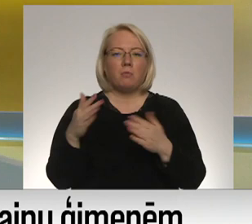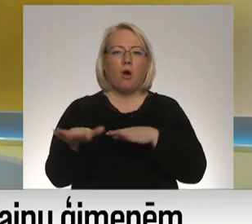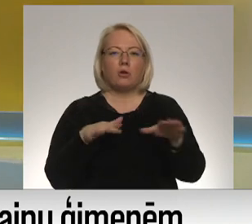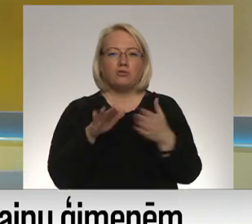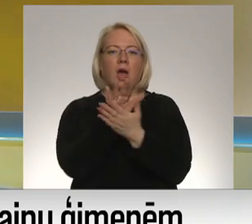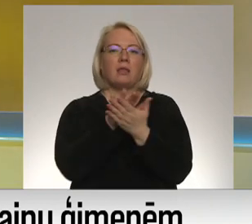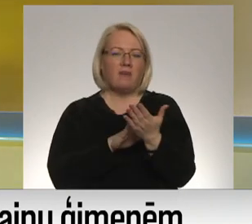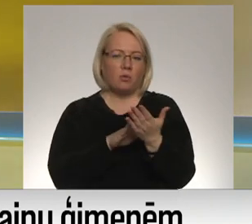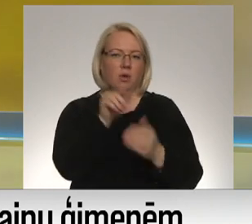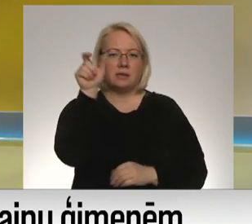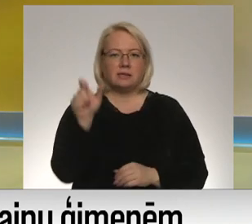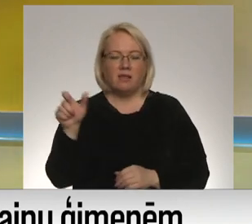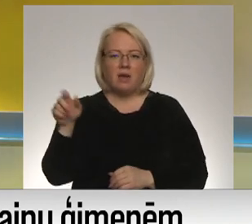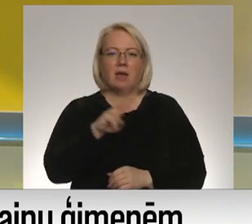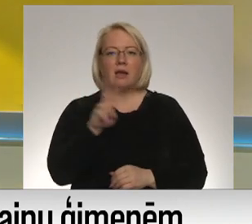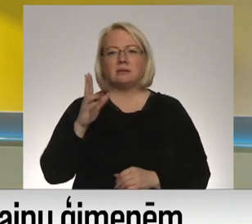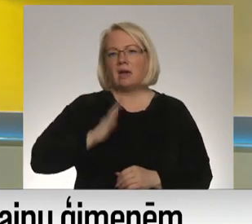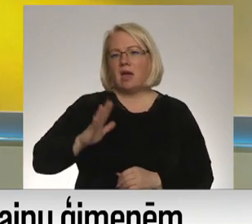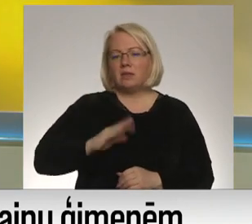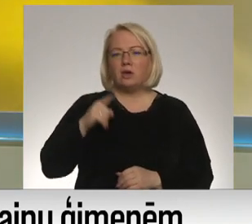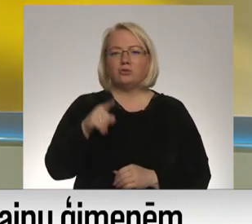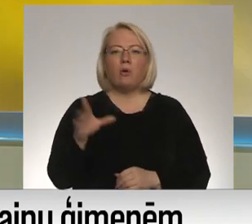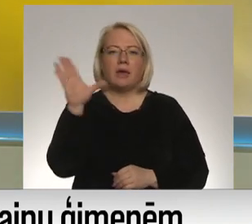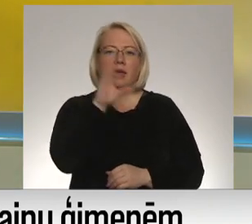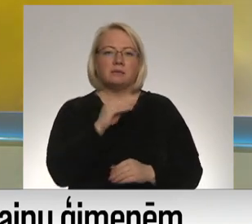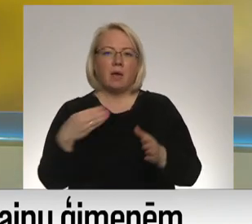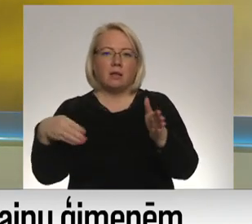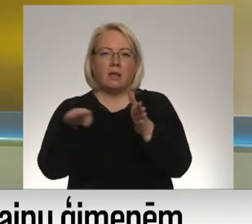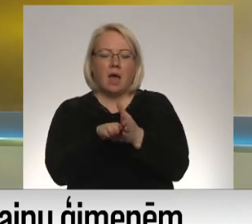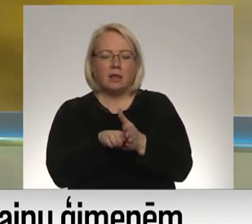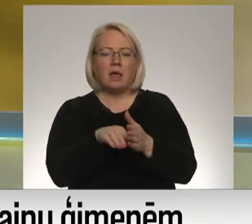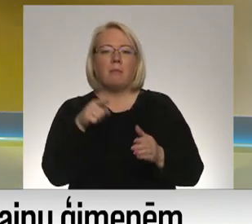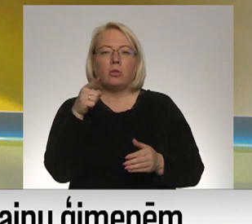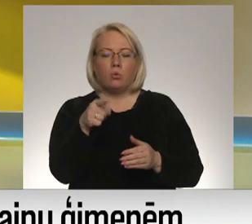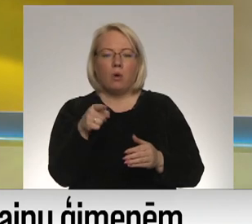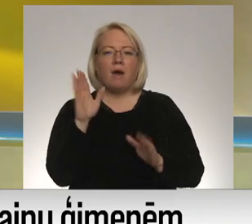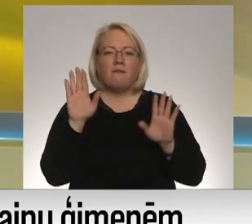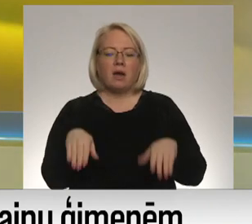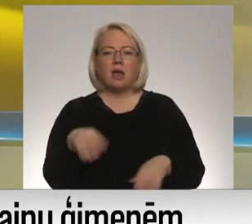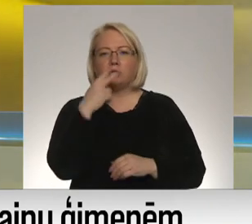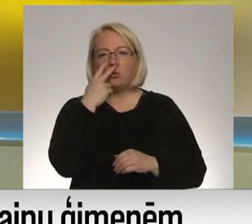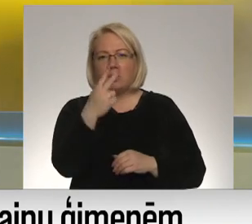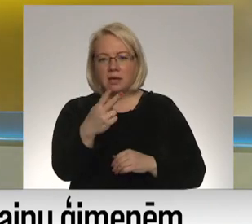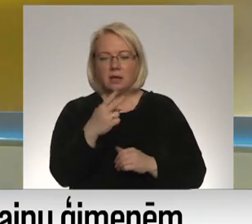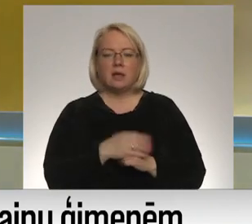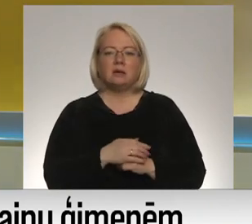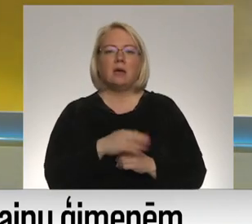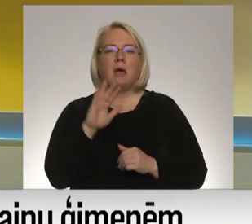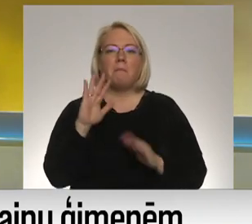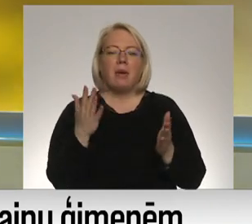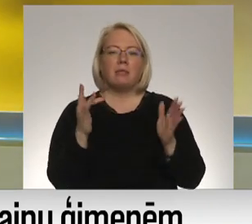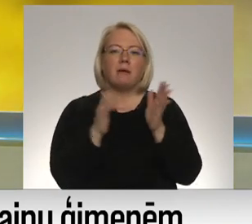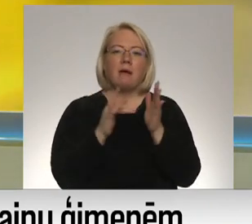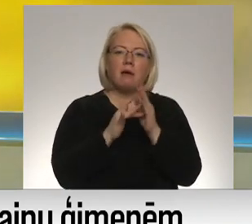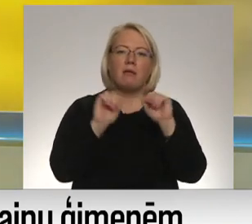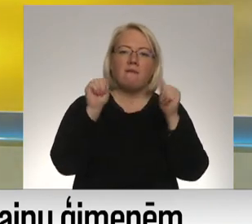atvainojās cilvēkiem, kur ir gaidījuši šo iespēju būt klātienē, bet tātad to būs iespējams noskatīties. Savukārt par to, kādā